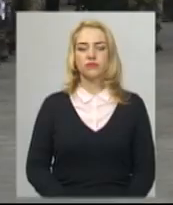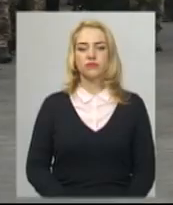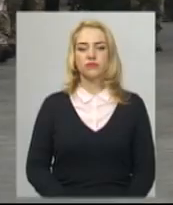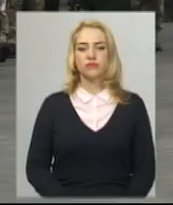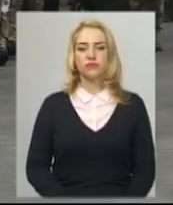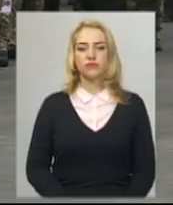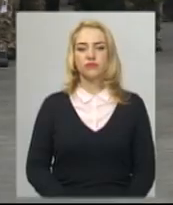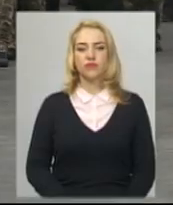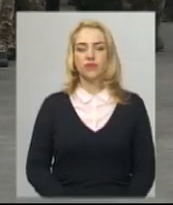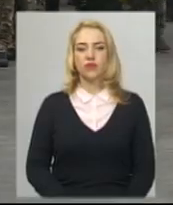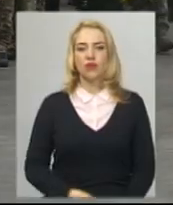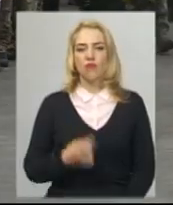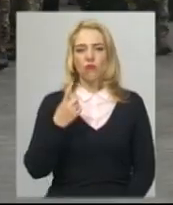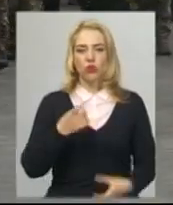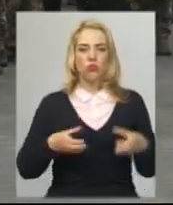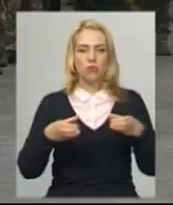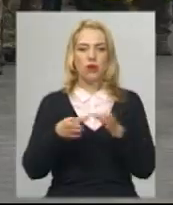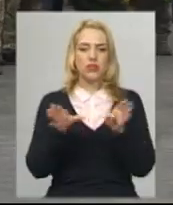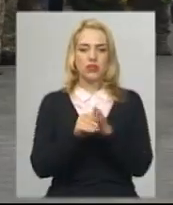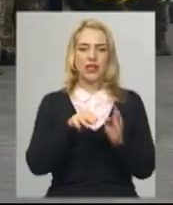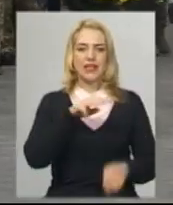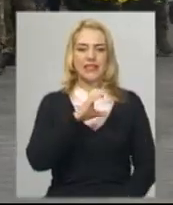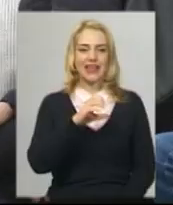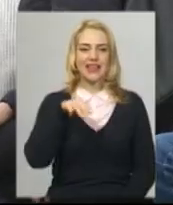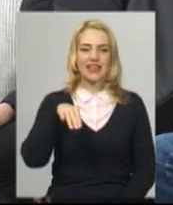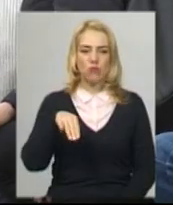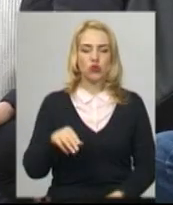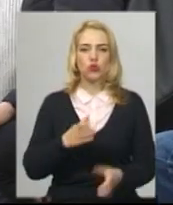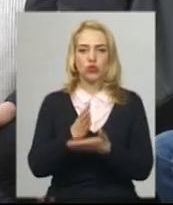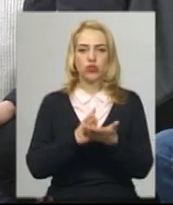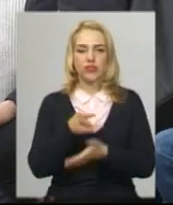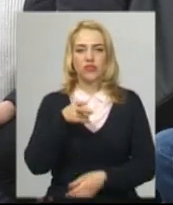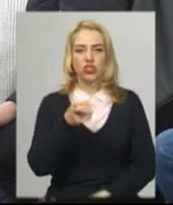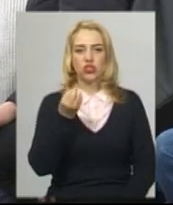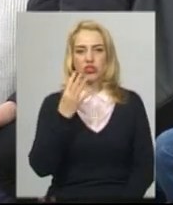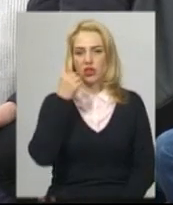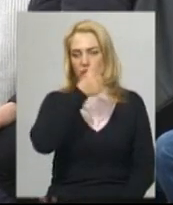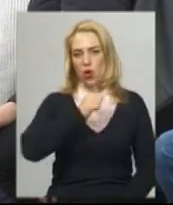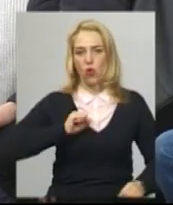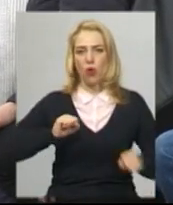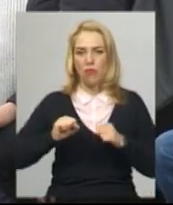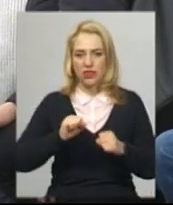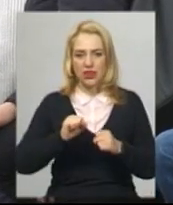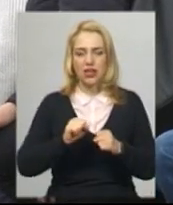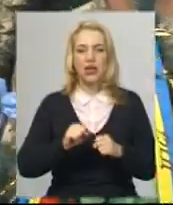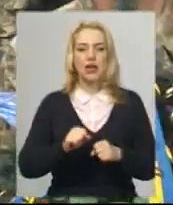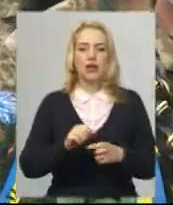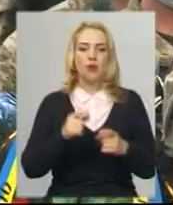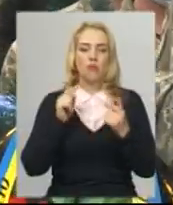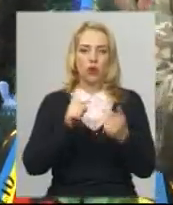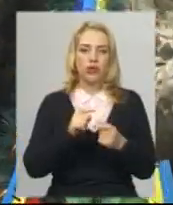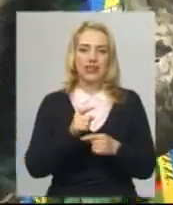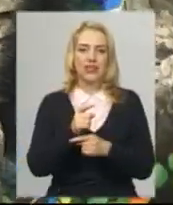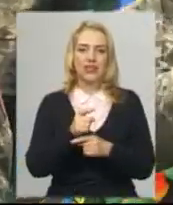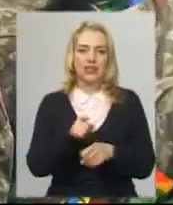В одному підрозділі із Сергієм Тимошчуком служив у 2014 році командир батареї протитанкових керованих